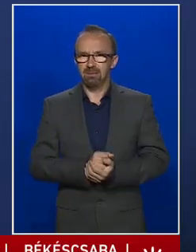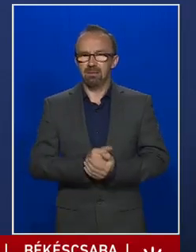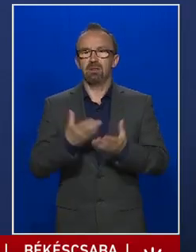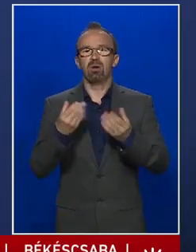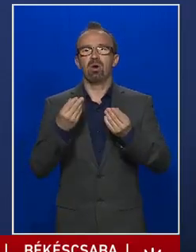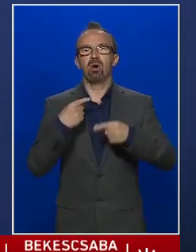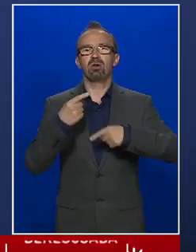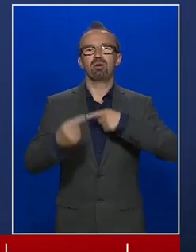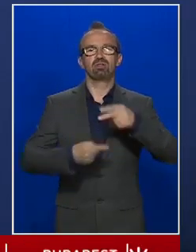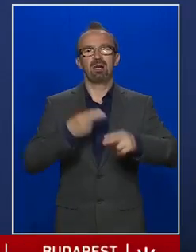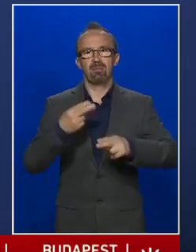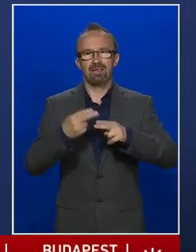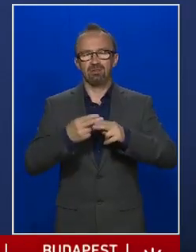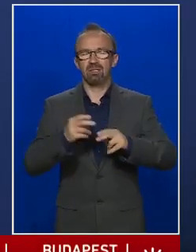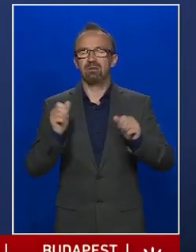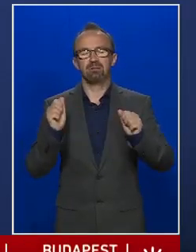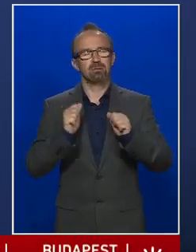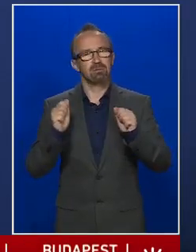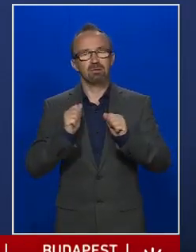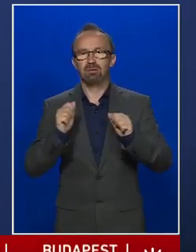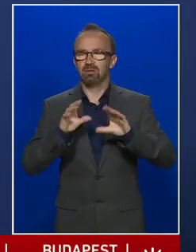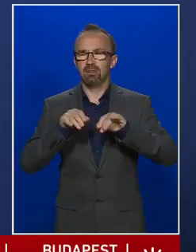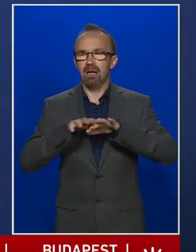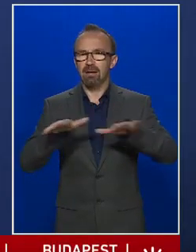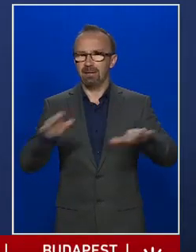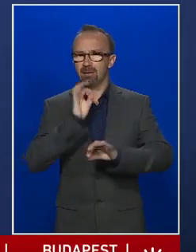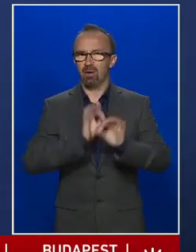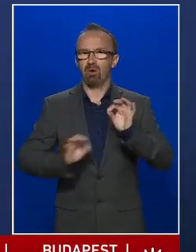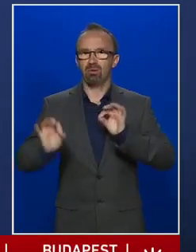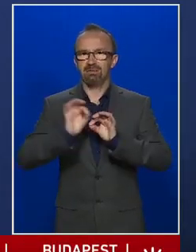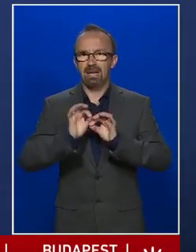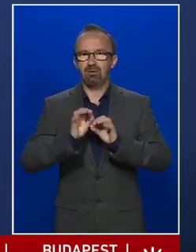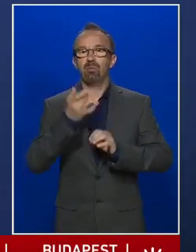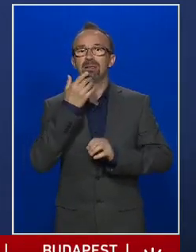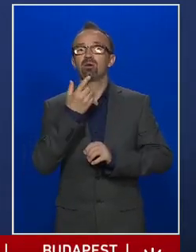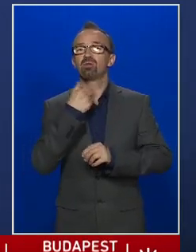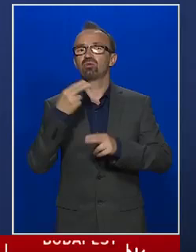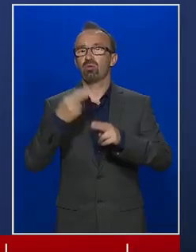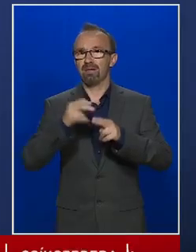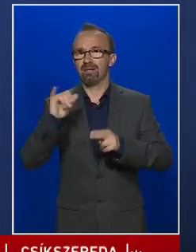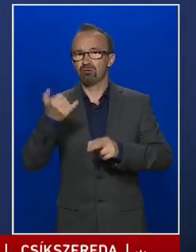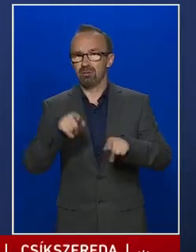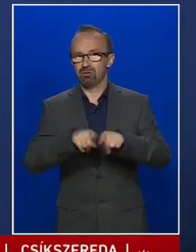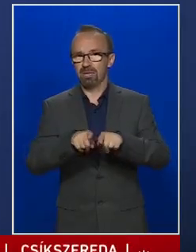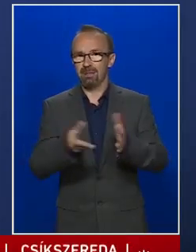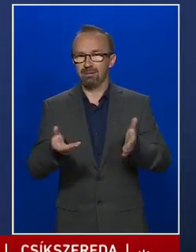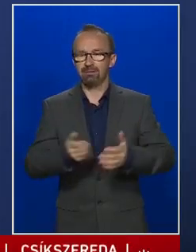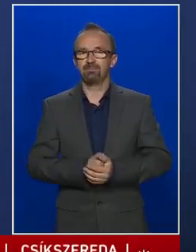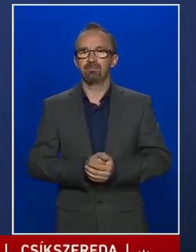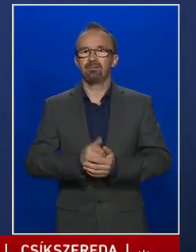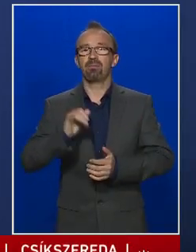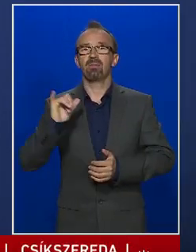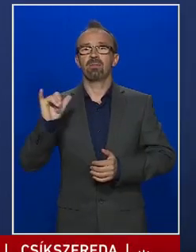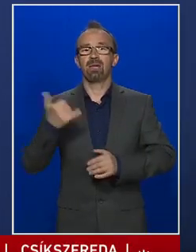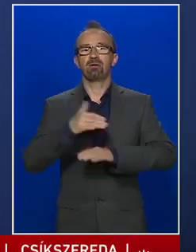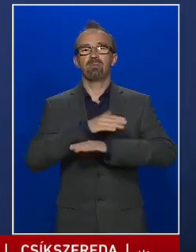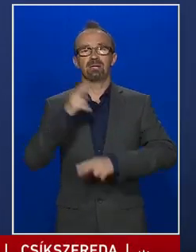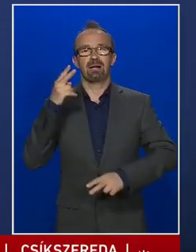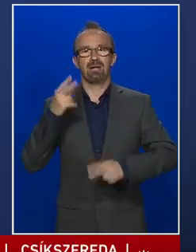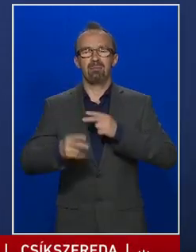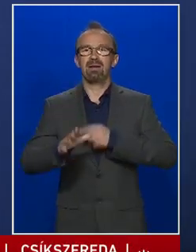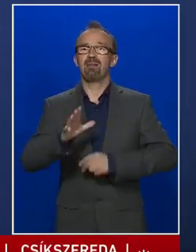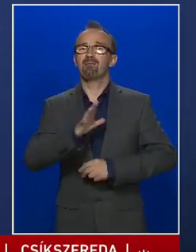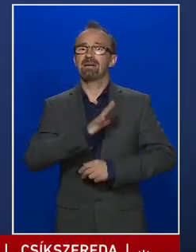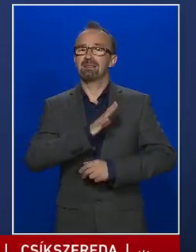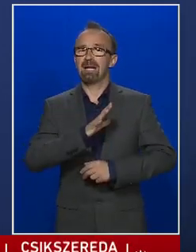Anyagcserebetegség sajnos nagyon elterjedt. Magyarországon gondoljunk a cukorbetegségre, és mindenképpen egy